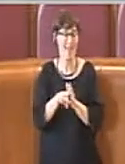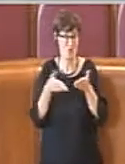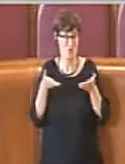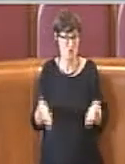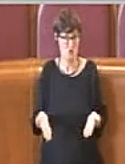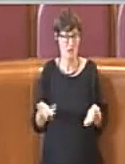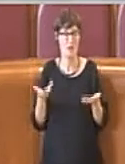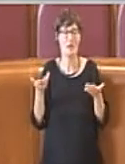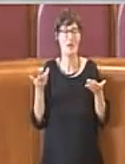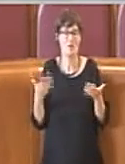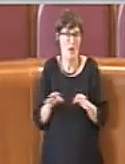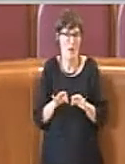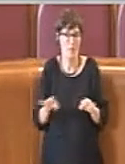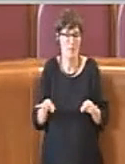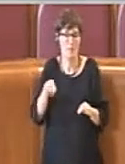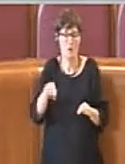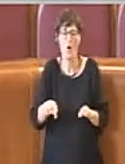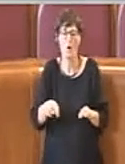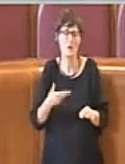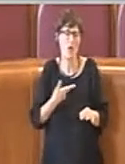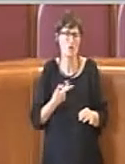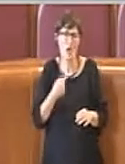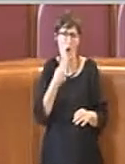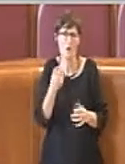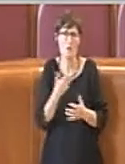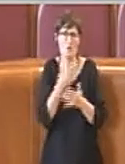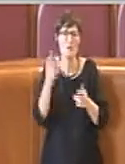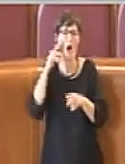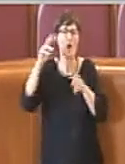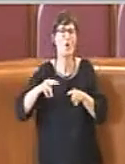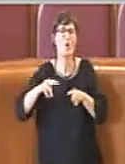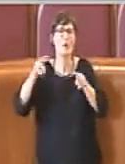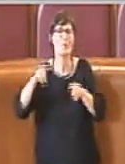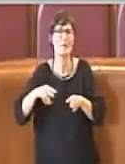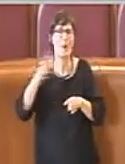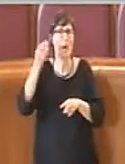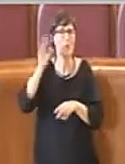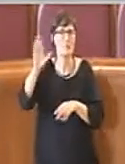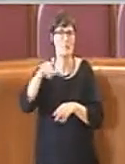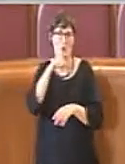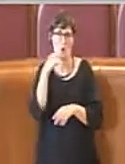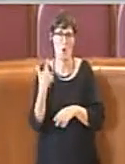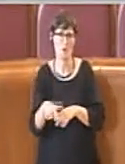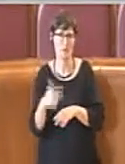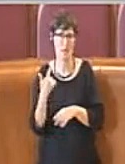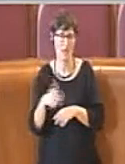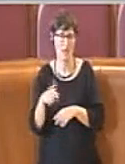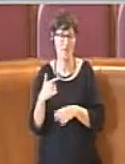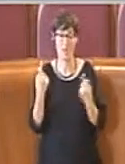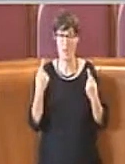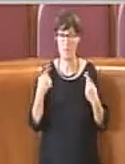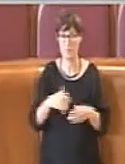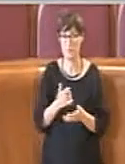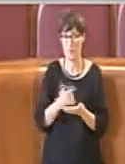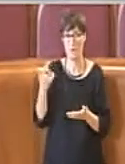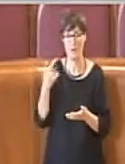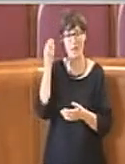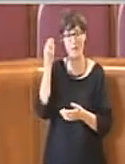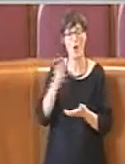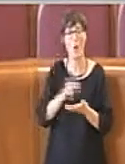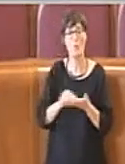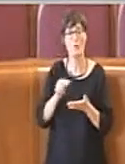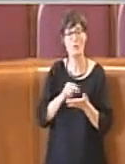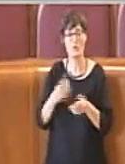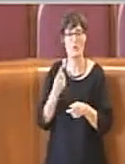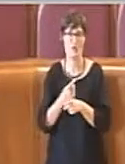passaggio presso la sovrintendenza. Questo è un elemento molto importante di cui gli uffici devono tener conto nei loro